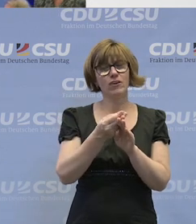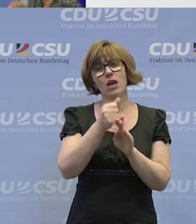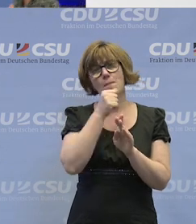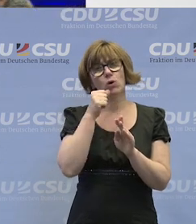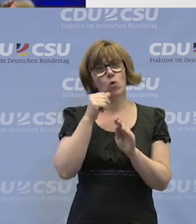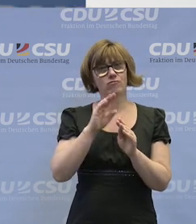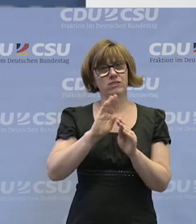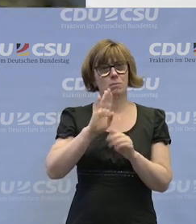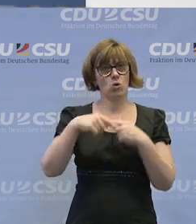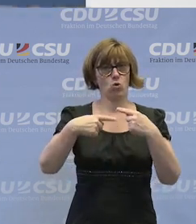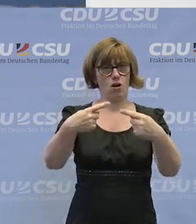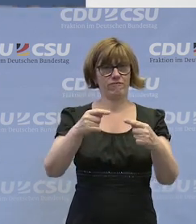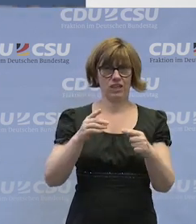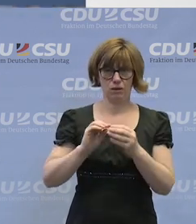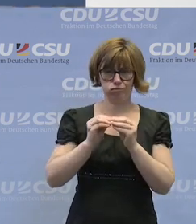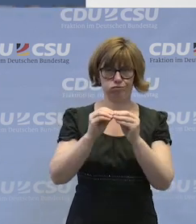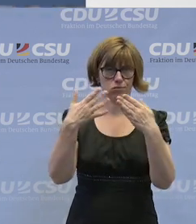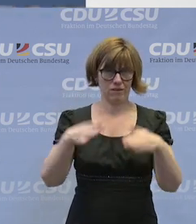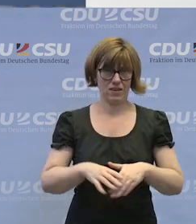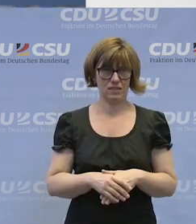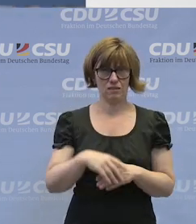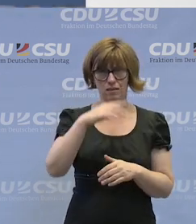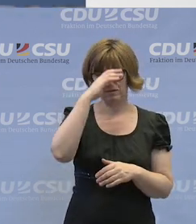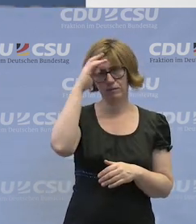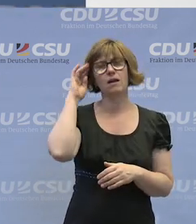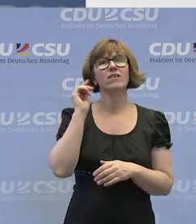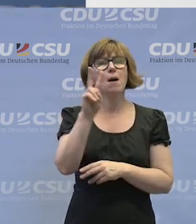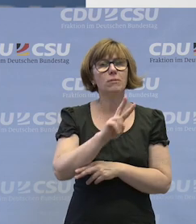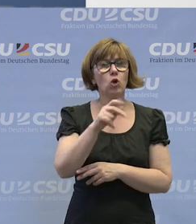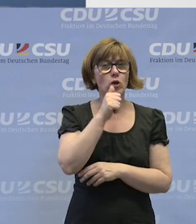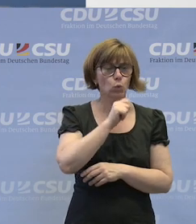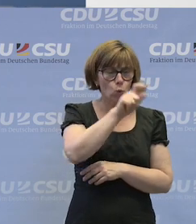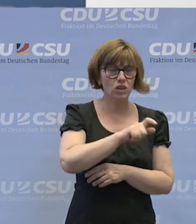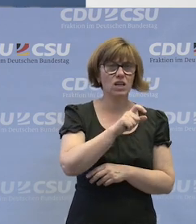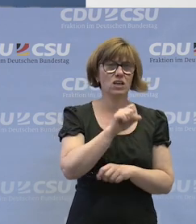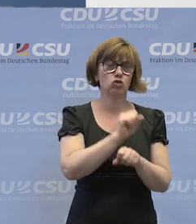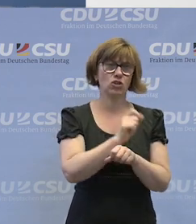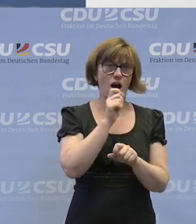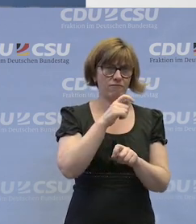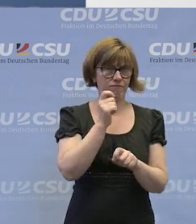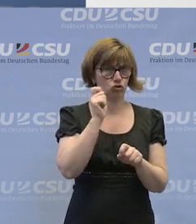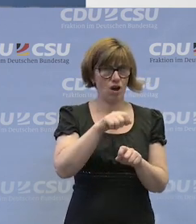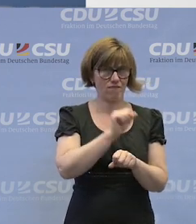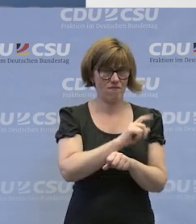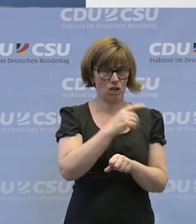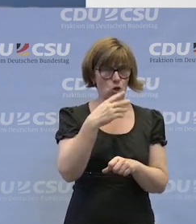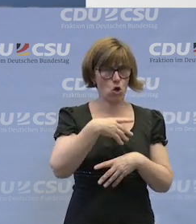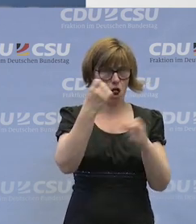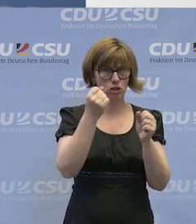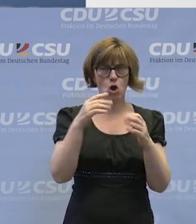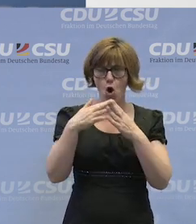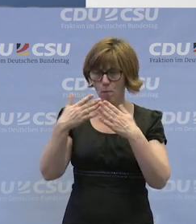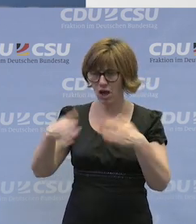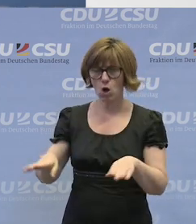Berufsbiografie hingelegt. Sie haben betreut jugendliche Strafgefangene in Köln, Obdachlose